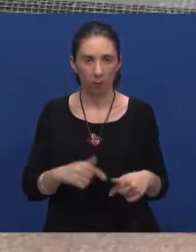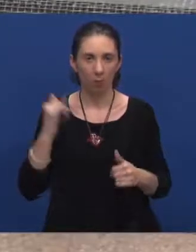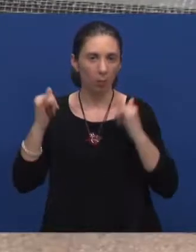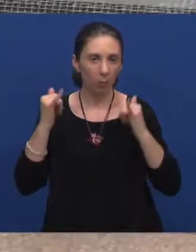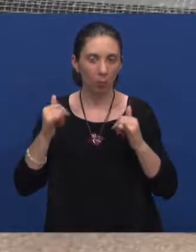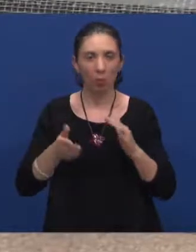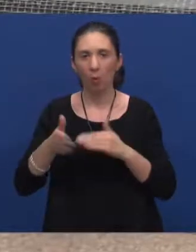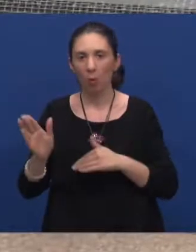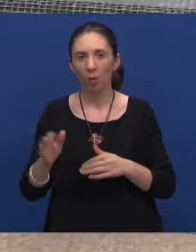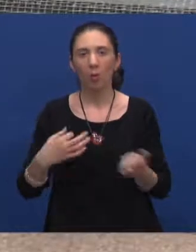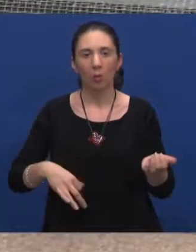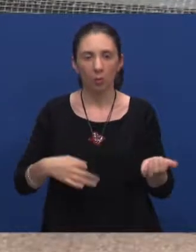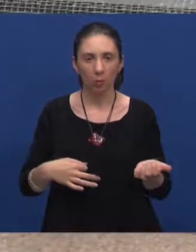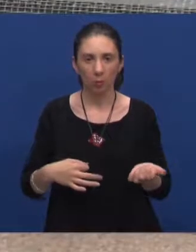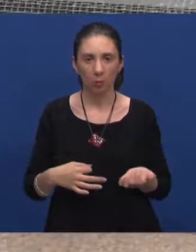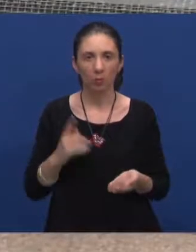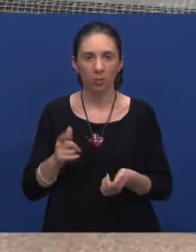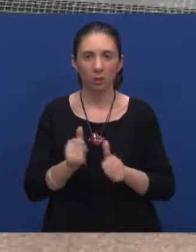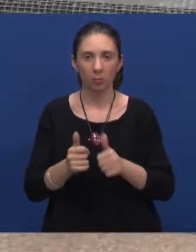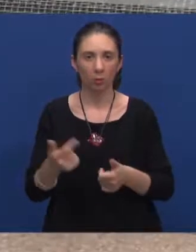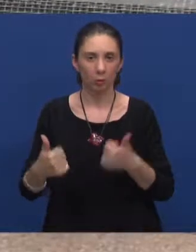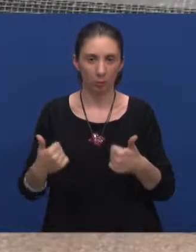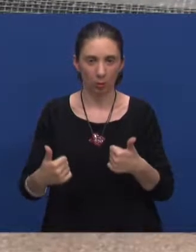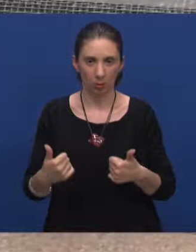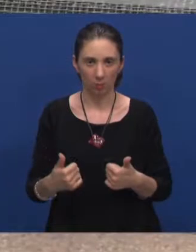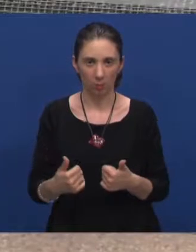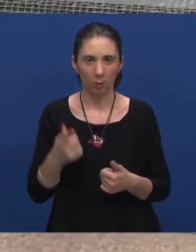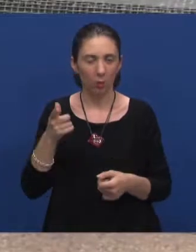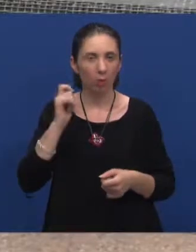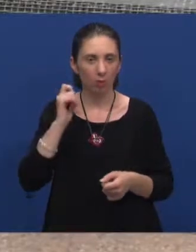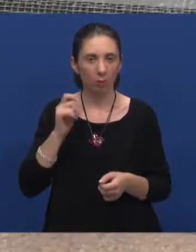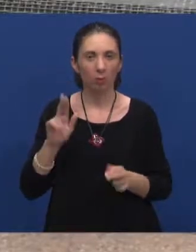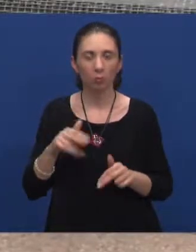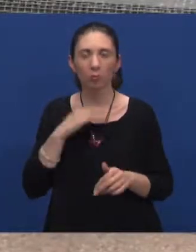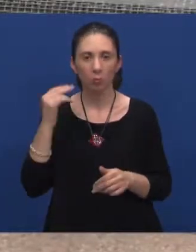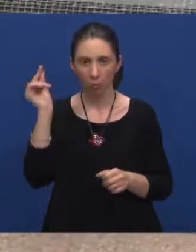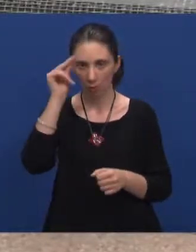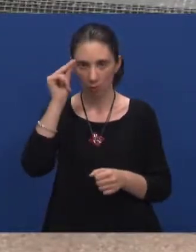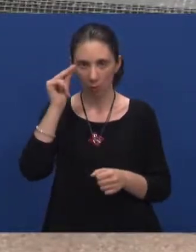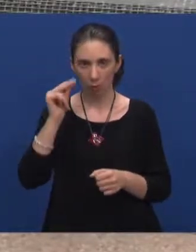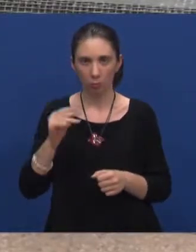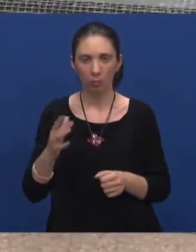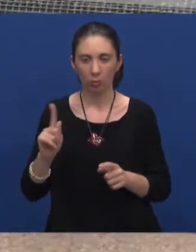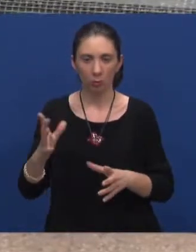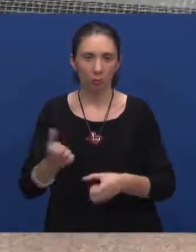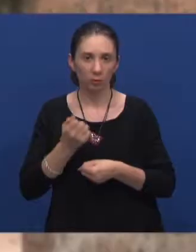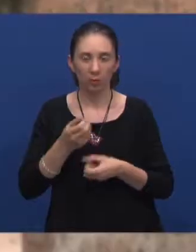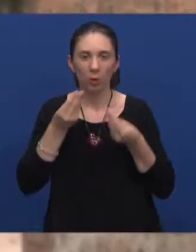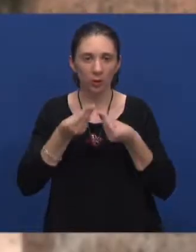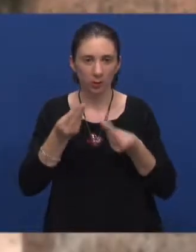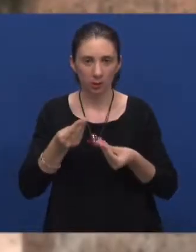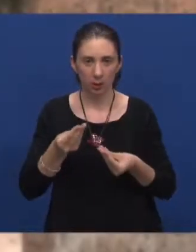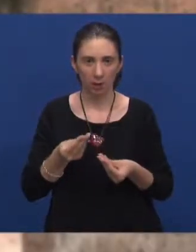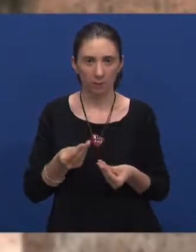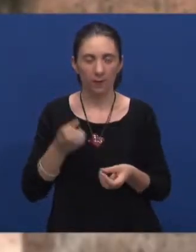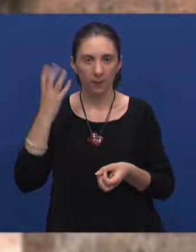putuje, odlazi na omiljene koncerte i sportske utakmice. Djevojka je to od koje se može puno naučiti i usvojiti pokoj i savjet. Na